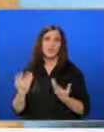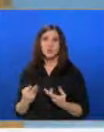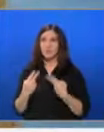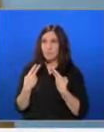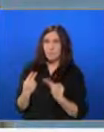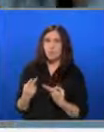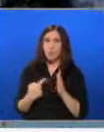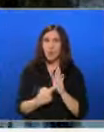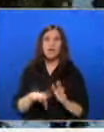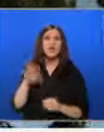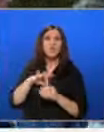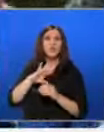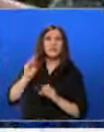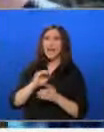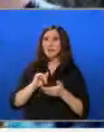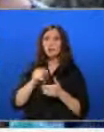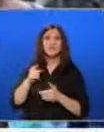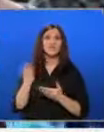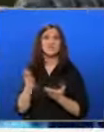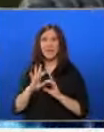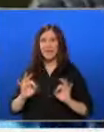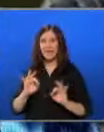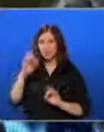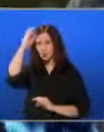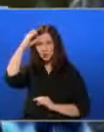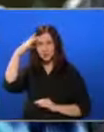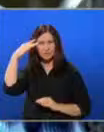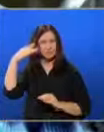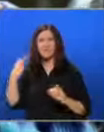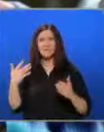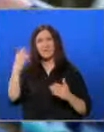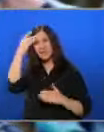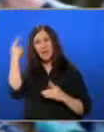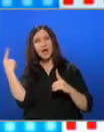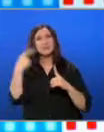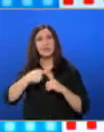на целия съюз? Това ще стане ясно в нощта на неделя срещу понеделник.